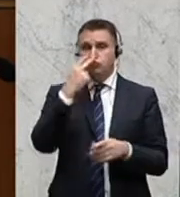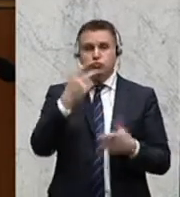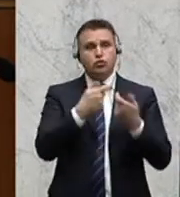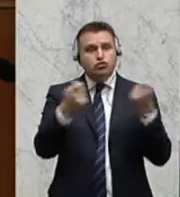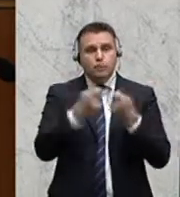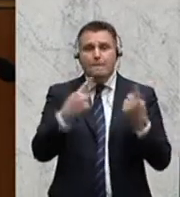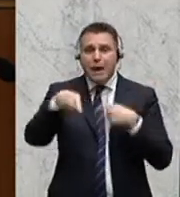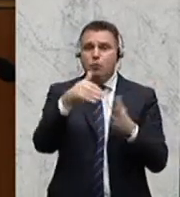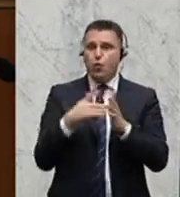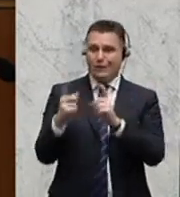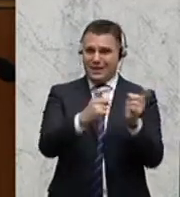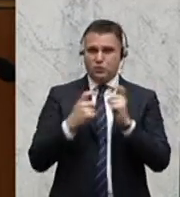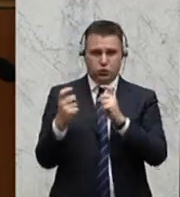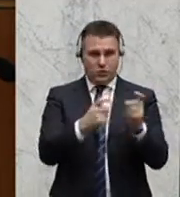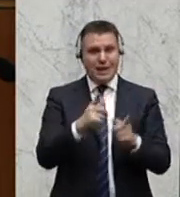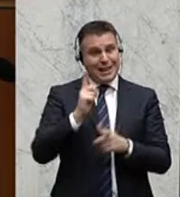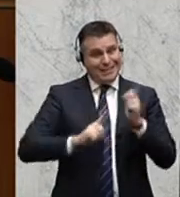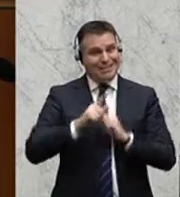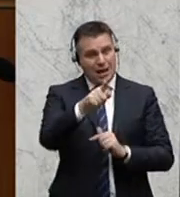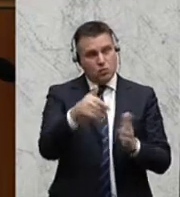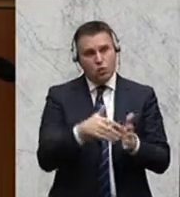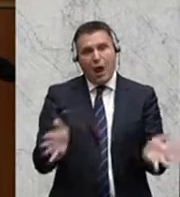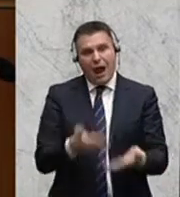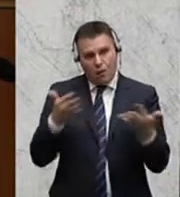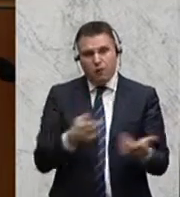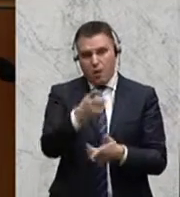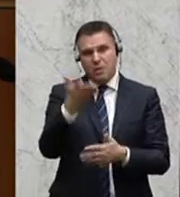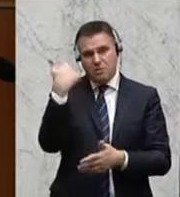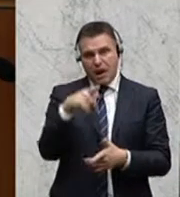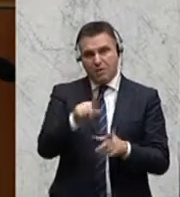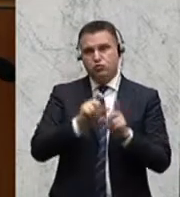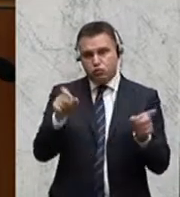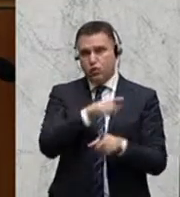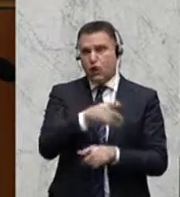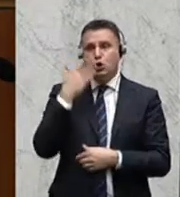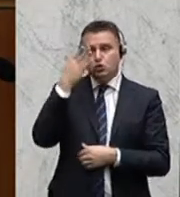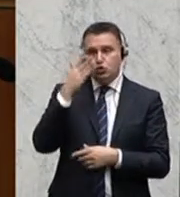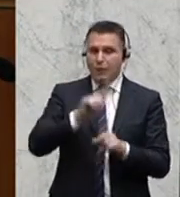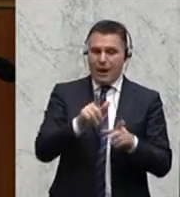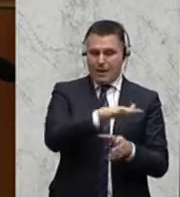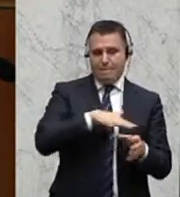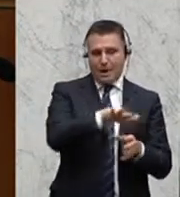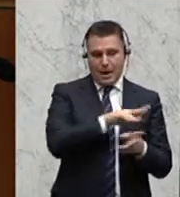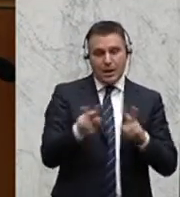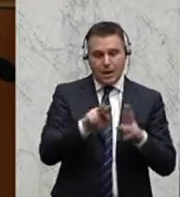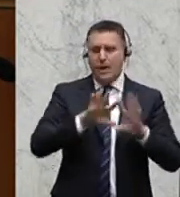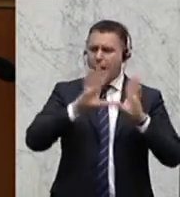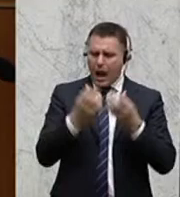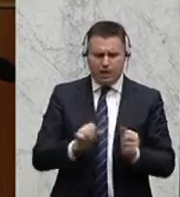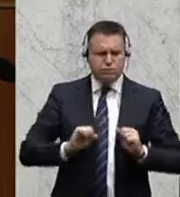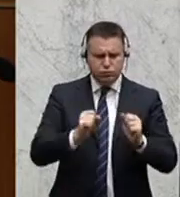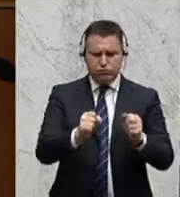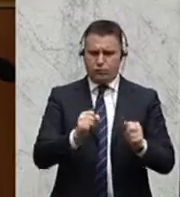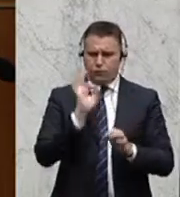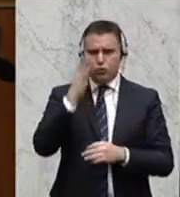Diskussionen. Das eine sind leider die Aufräumearbeiten der Vergangenheit, gerade das sind wirklich Zukunftsbereiche und da gilt es gemeinsam alle Kraft auch für die